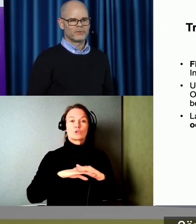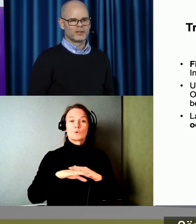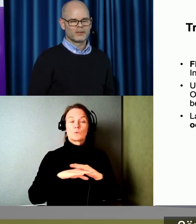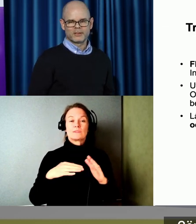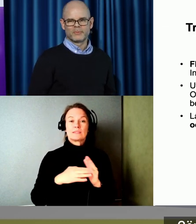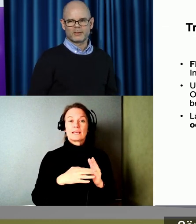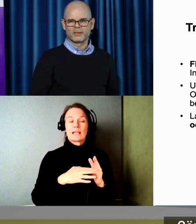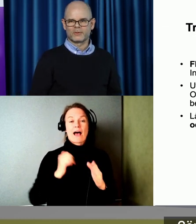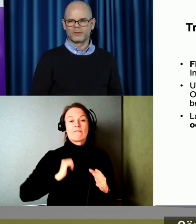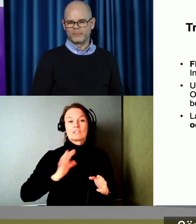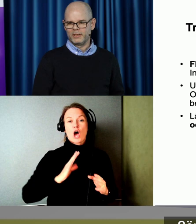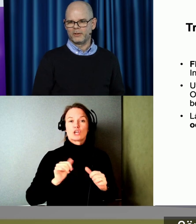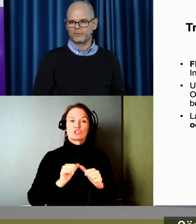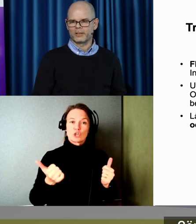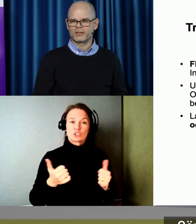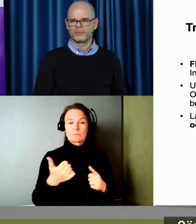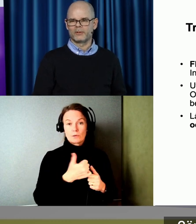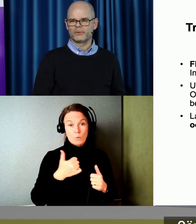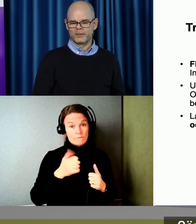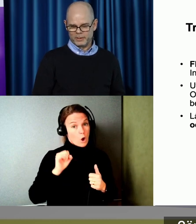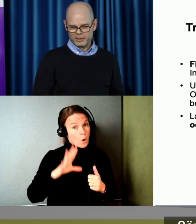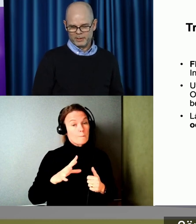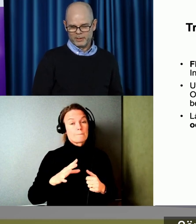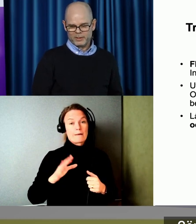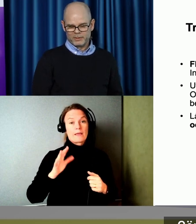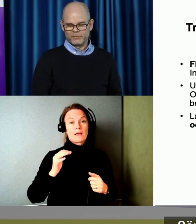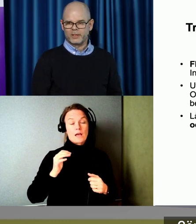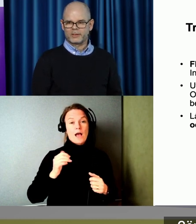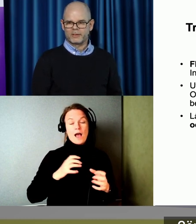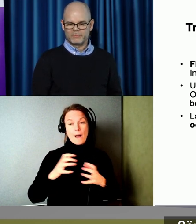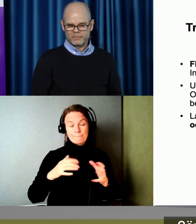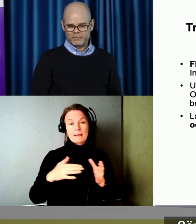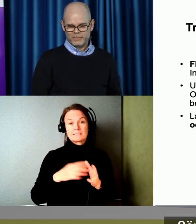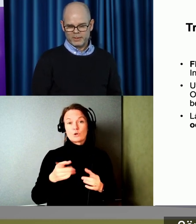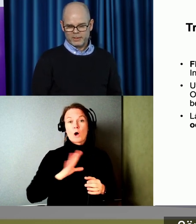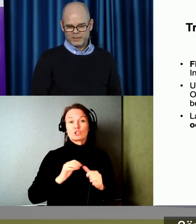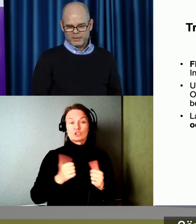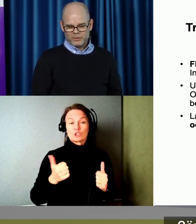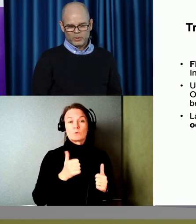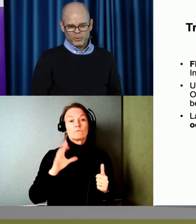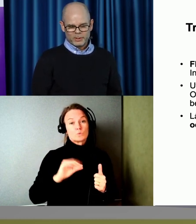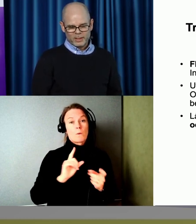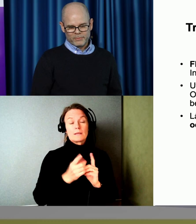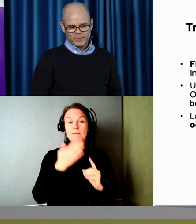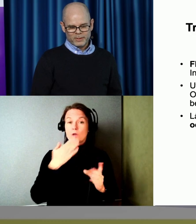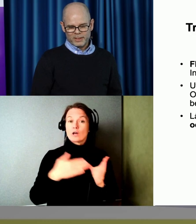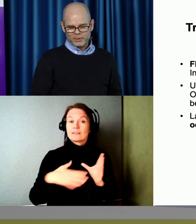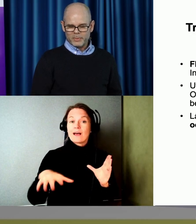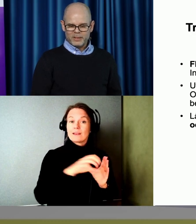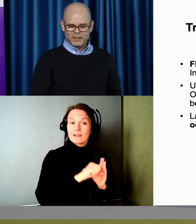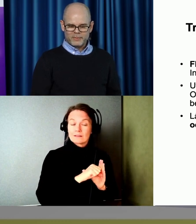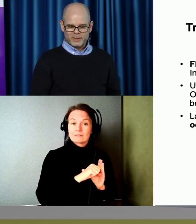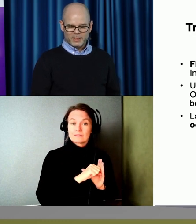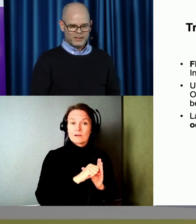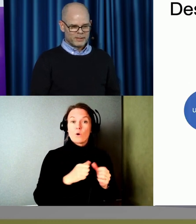det så erfarenhetsmässigt så blir det ofta ganska bra för de flesta. Och låt användarna